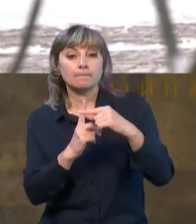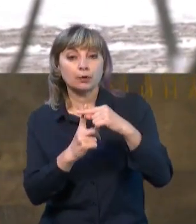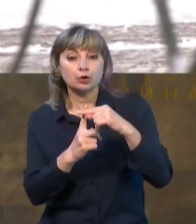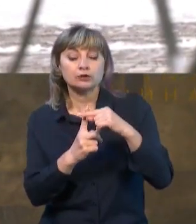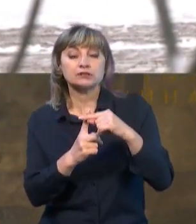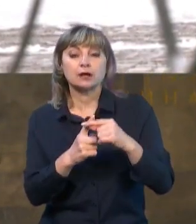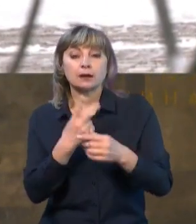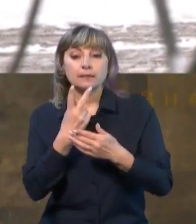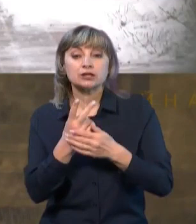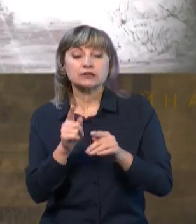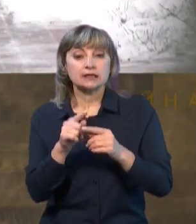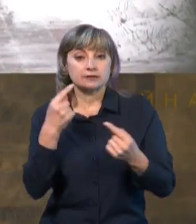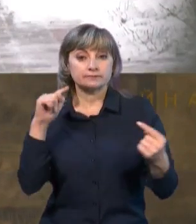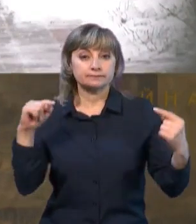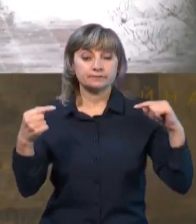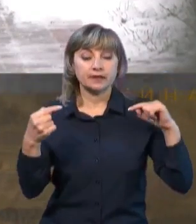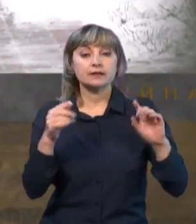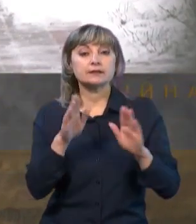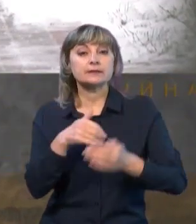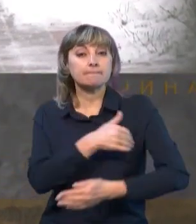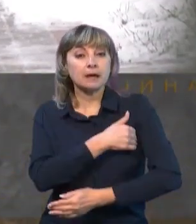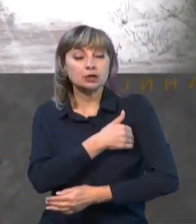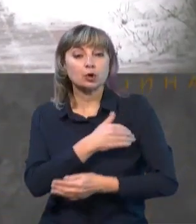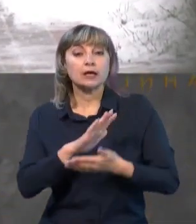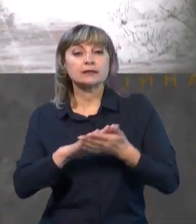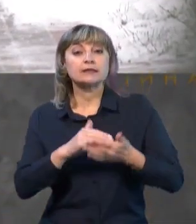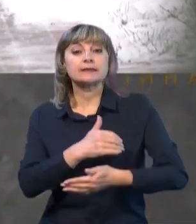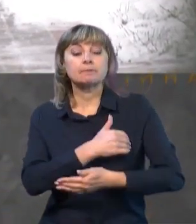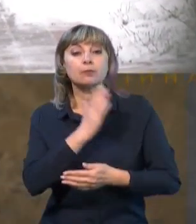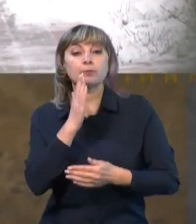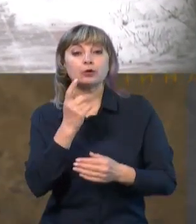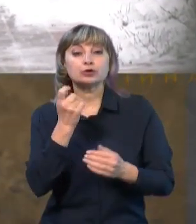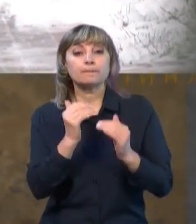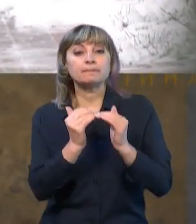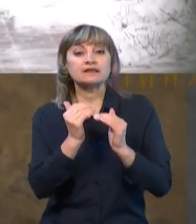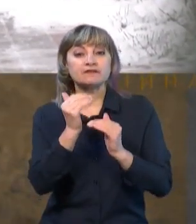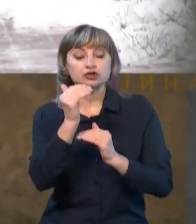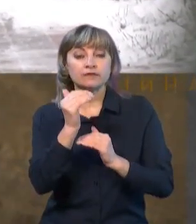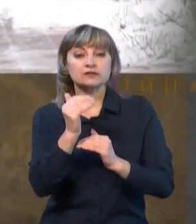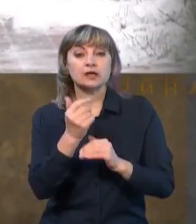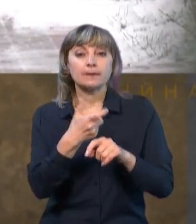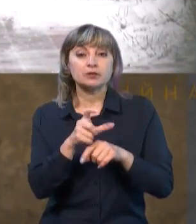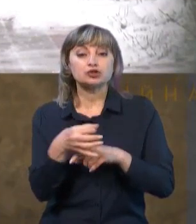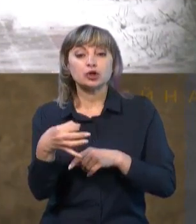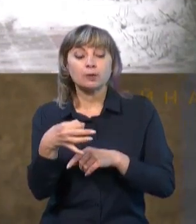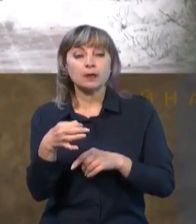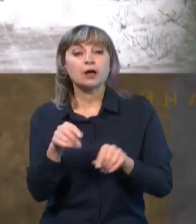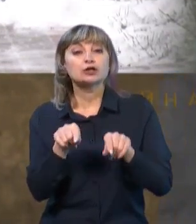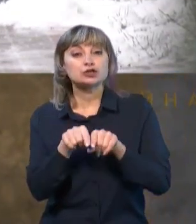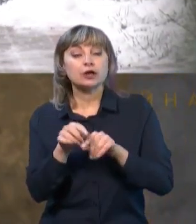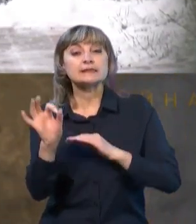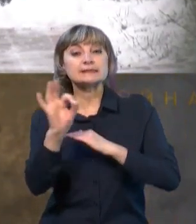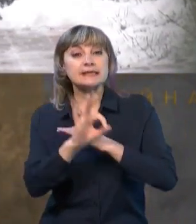бачимо ось такі контрастні температури. Надалі температура буде вже дещо підвищуватися у більшості областей, але, знову таки,